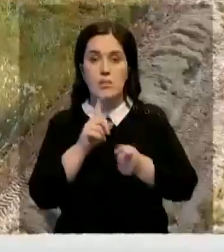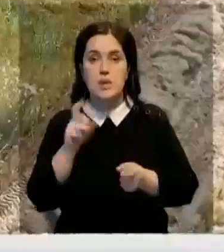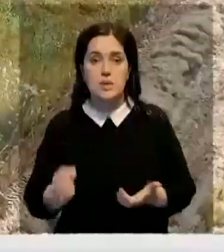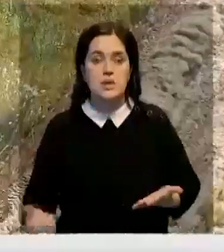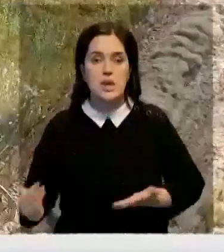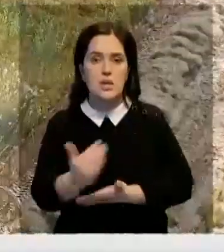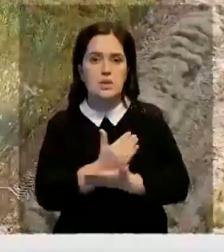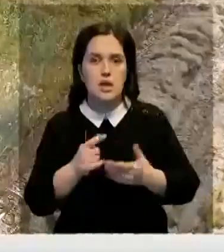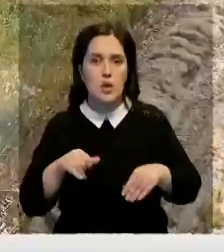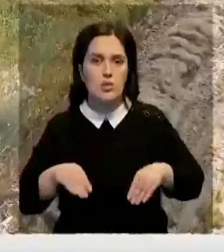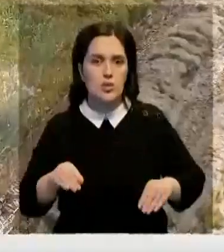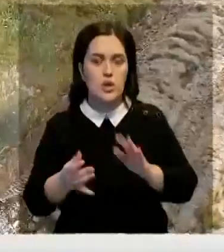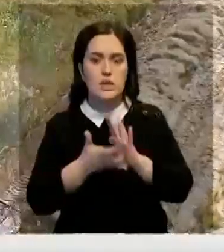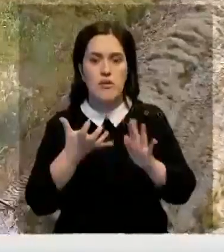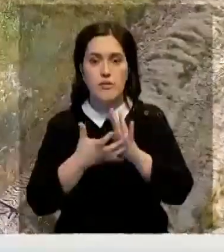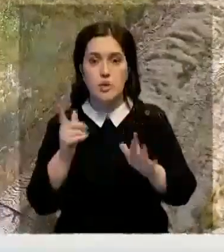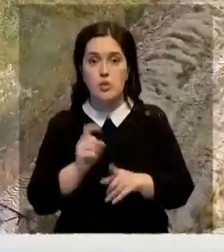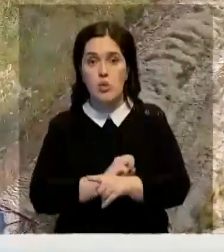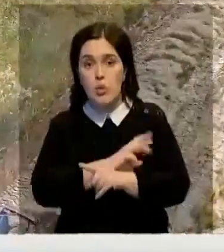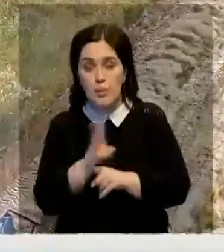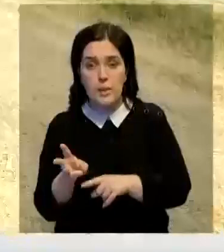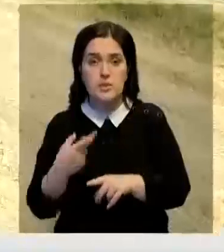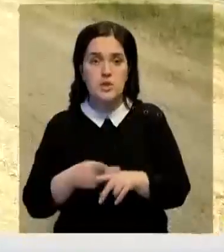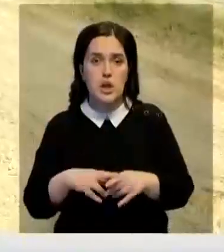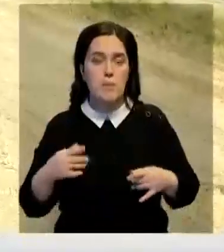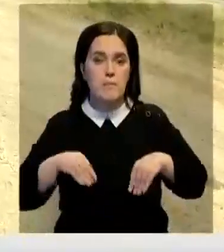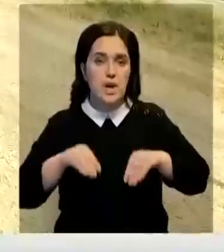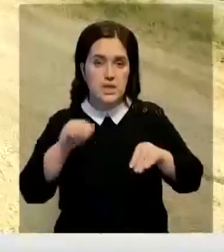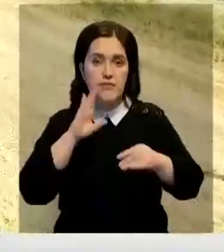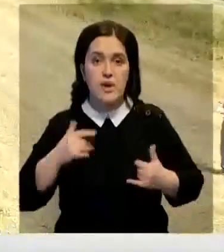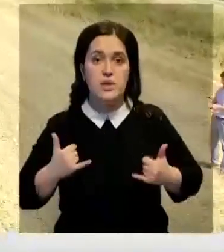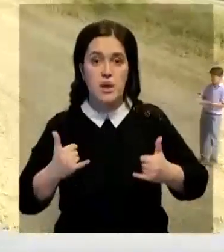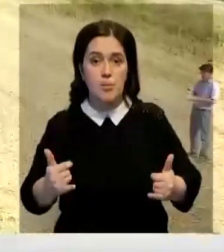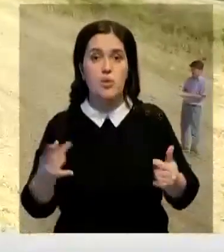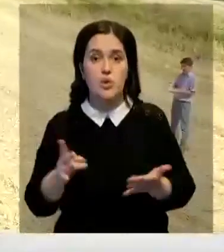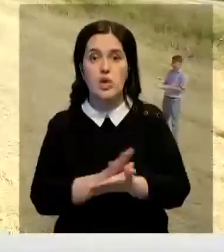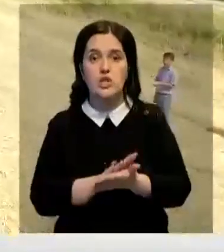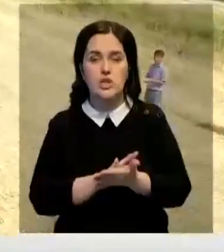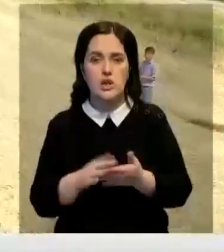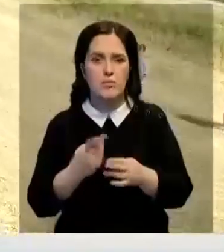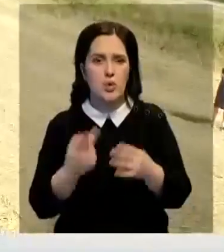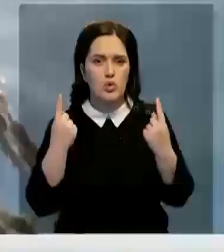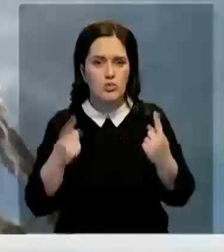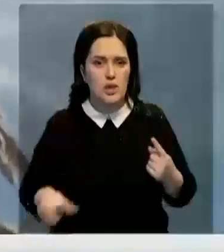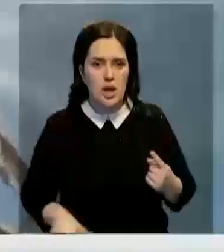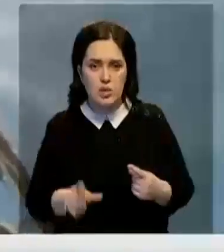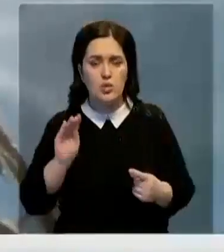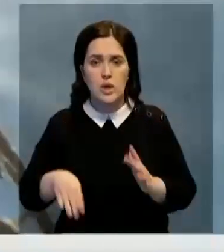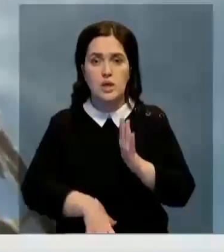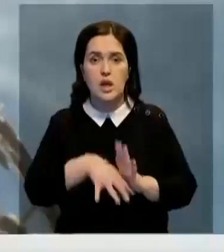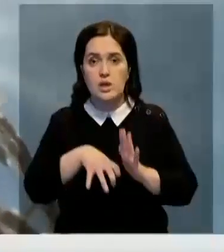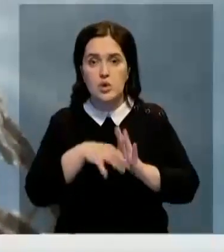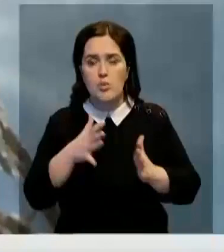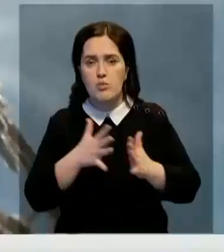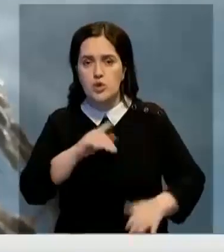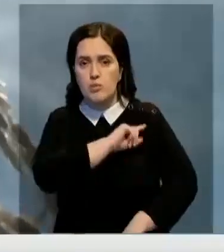развернулась настоящая битва за урожай. Чтобы обеспечить посевы поливной водой, повсеместо очистили магистральные каналы, установили